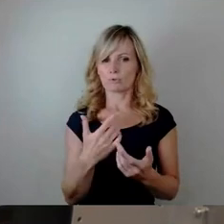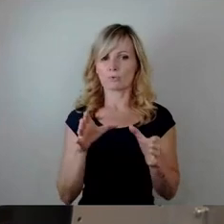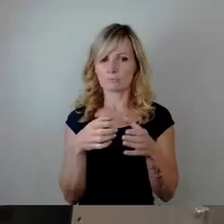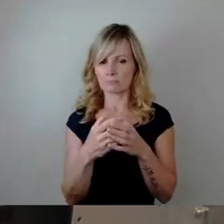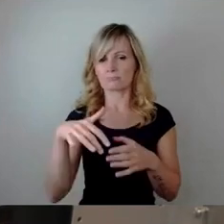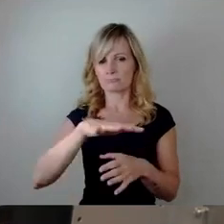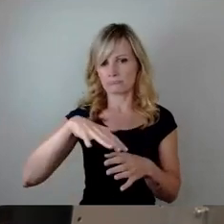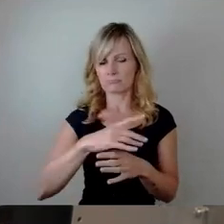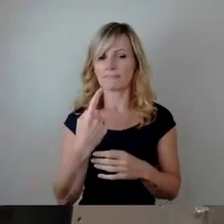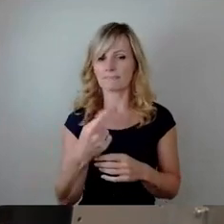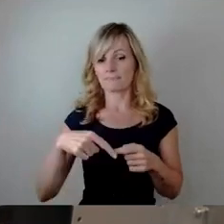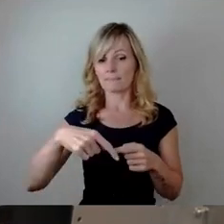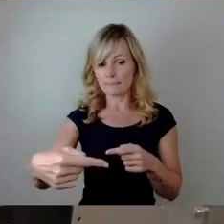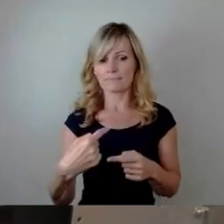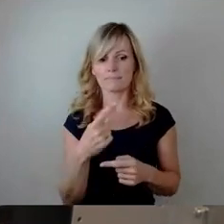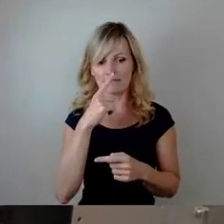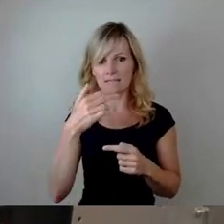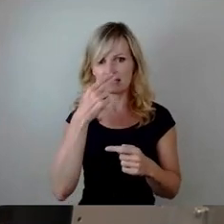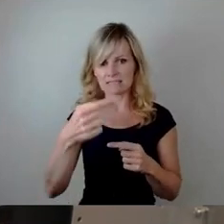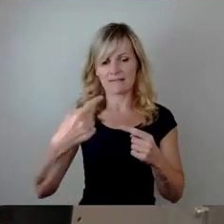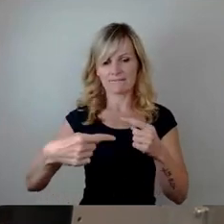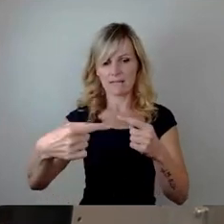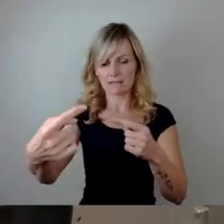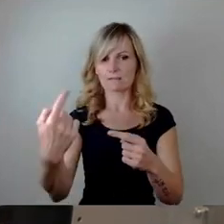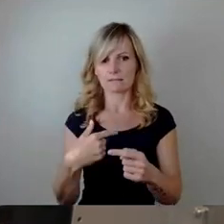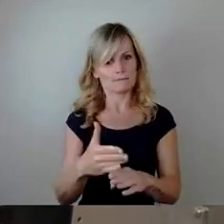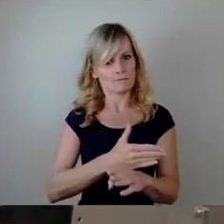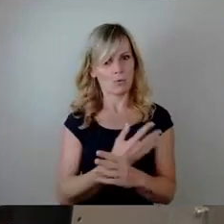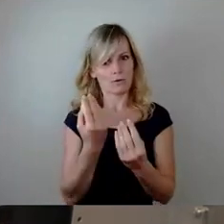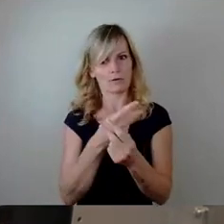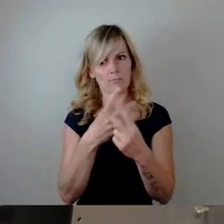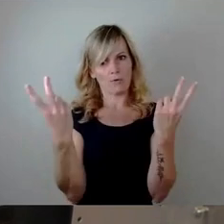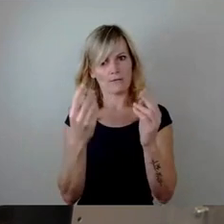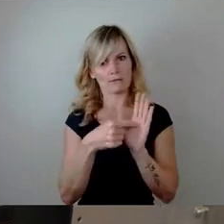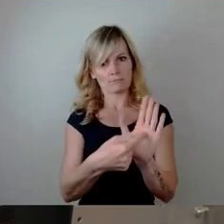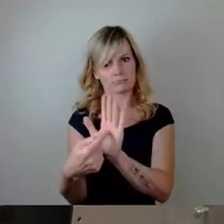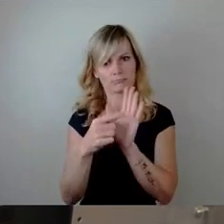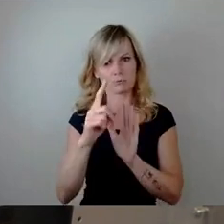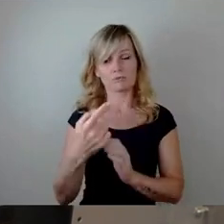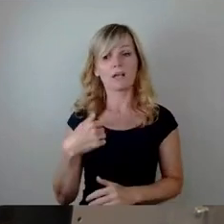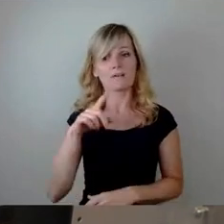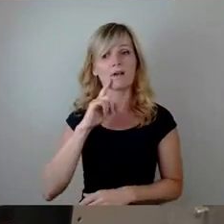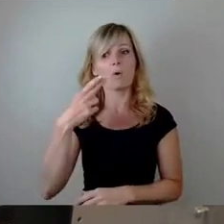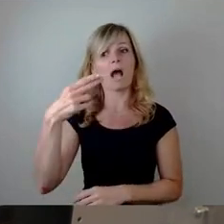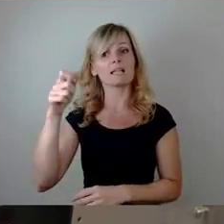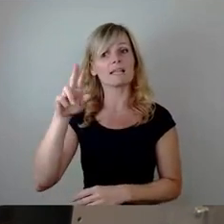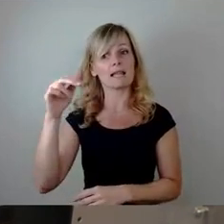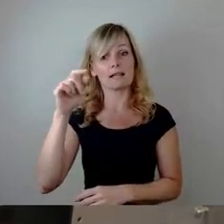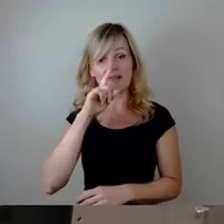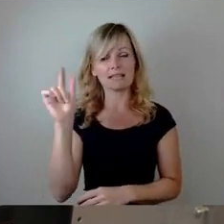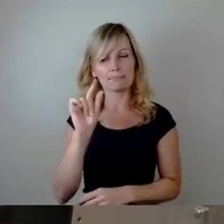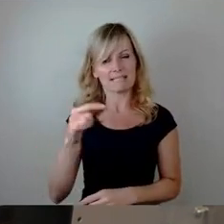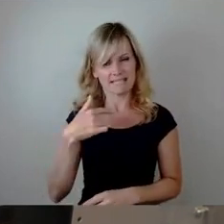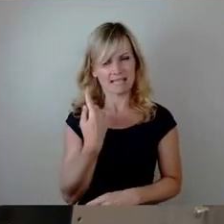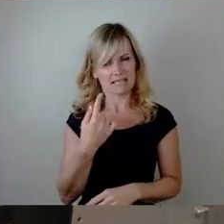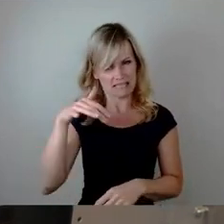über drohende Finanzlöcher. Denn Frau Hortl, wenn Sie erst einige Zeit hier verbracht haben, werden Sie feststellen, dass